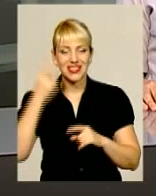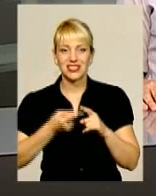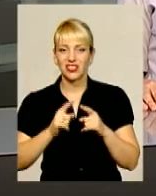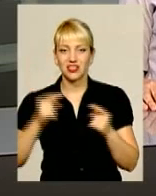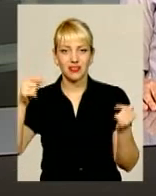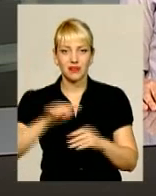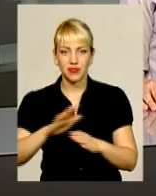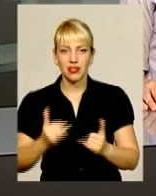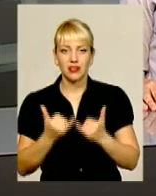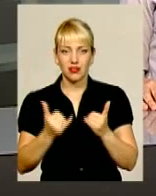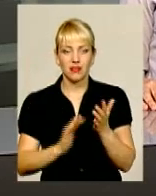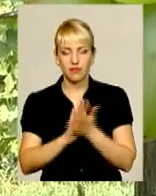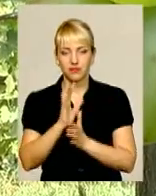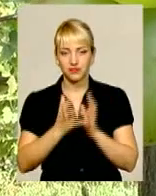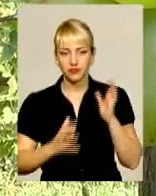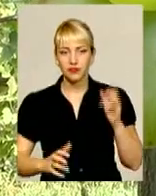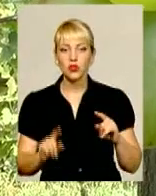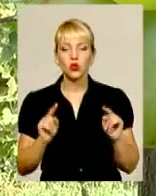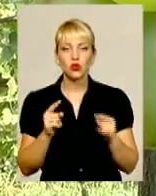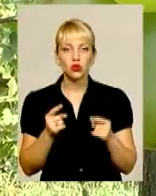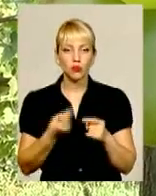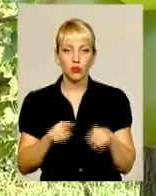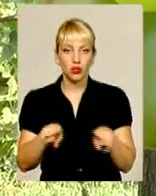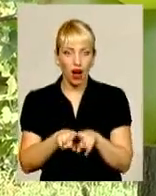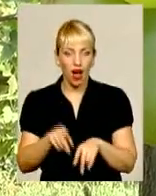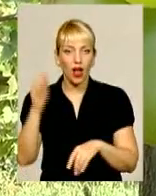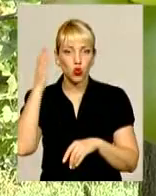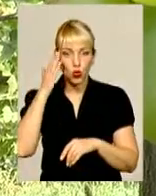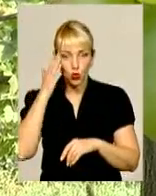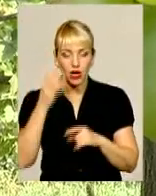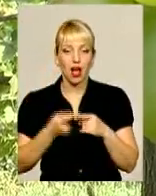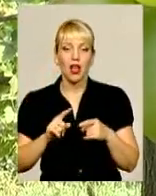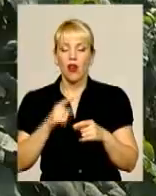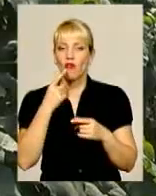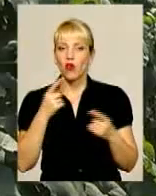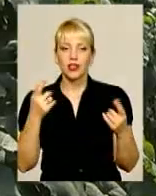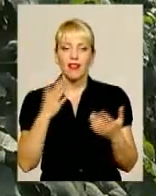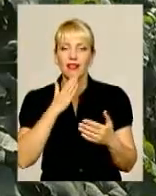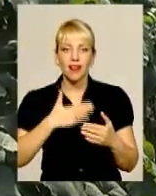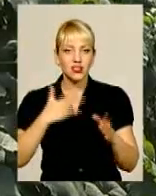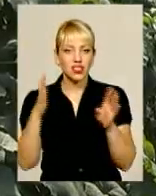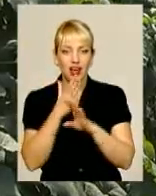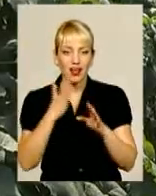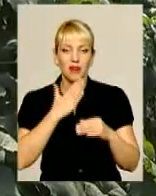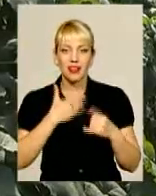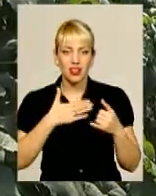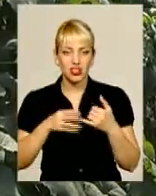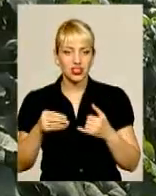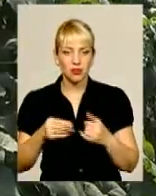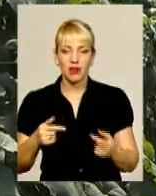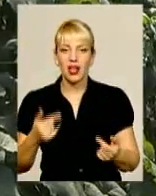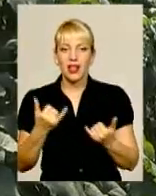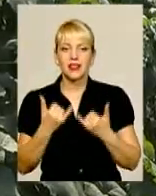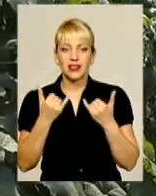невиноградний. Чому побутувала саме така думка, мовляв, ні наш клімат, ні наші ґрунти для вирощування перестойних